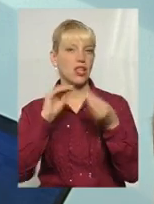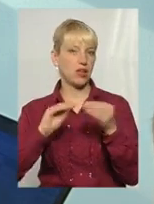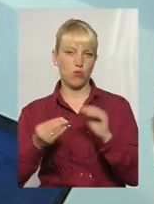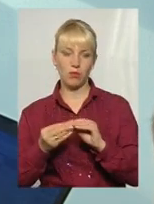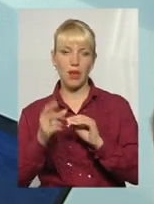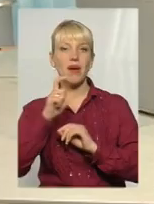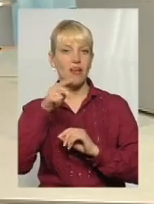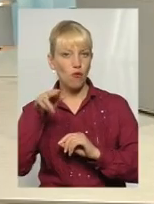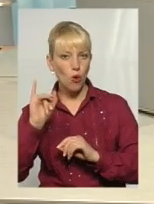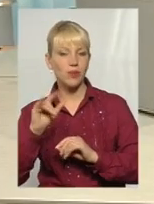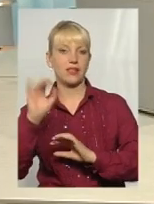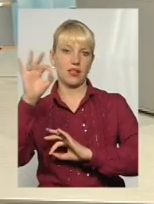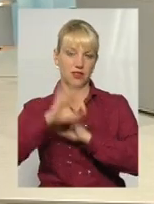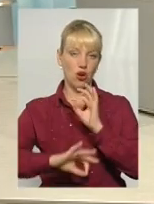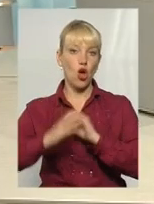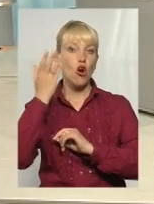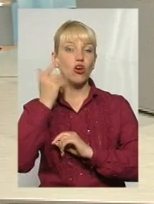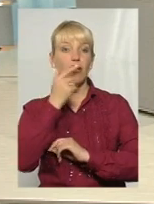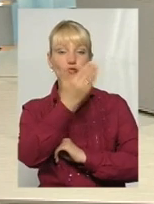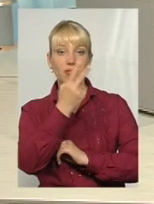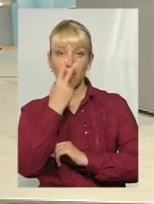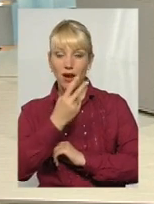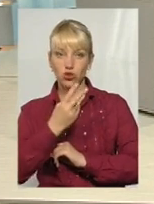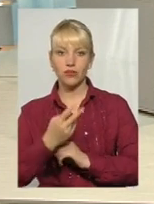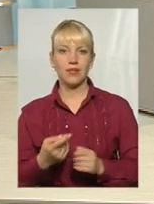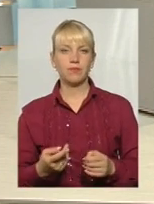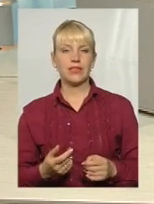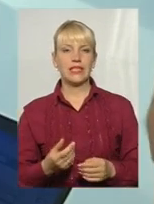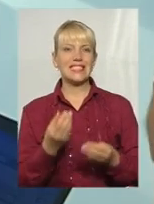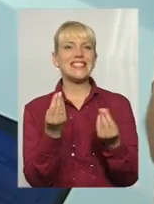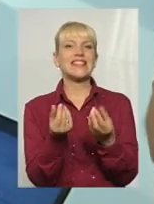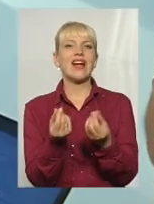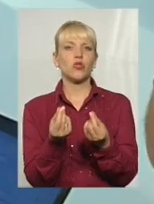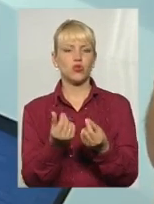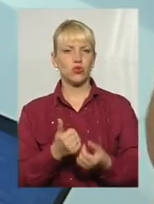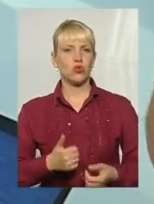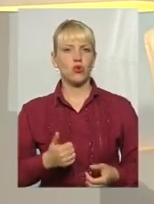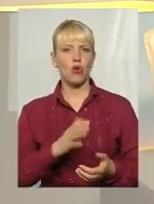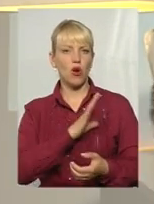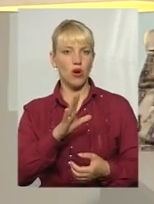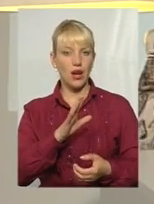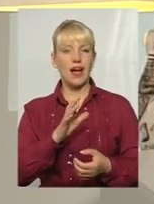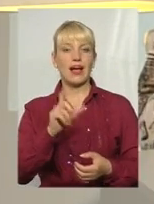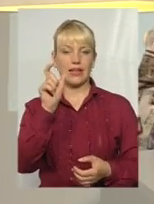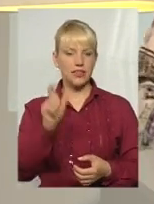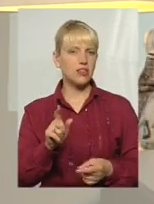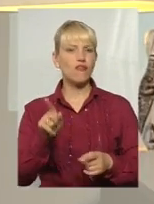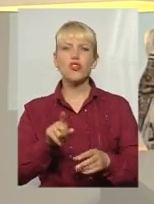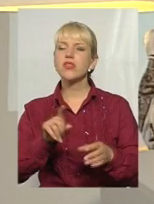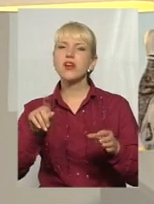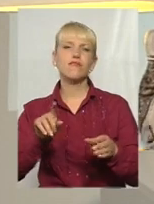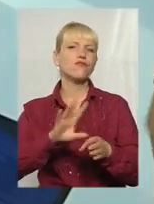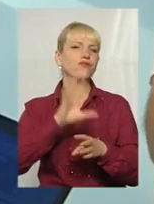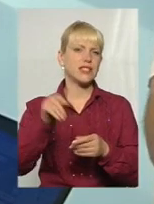і на Заході. Тому що, коли вони там бачать статусного клієнта, вони готові йому, я знаю… Хороший маркетинг і можна